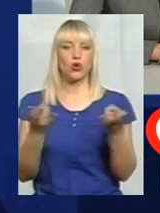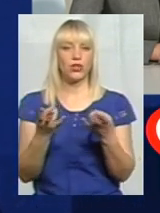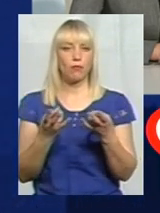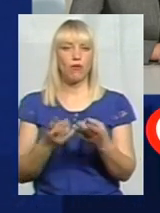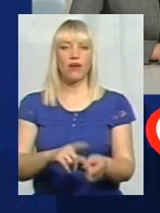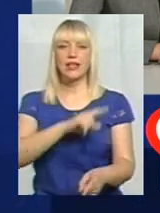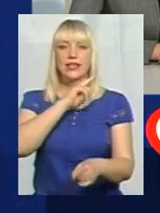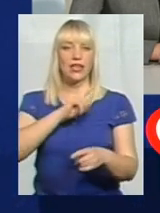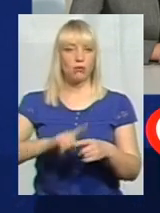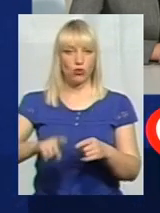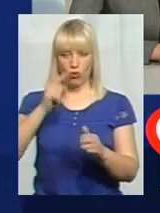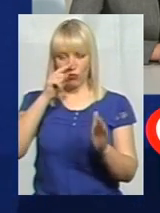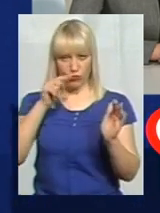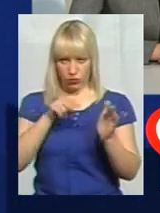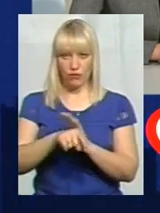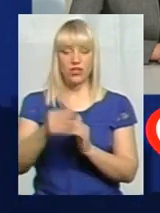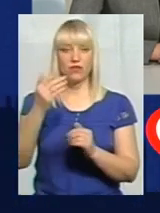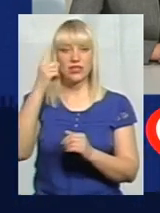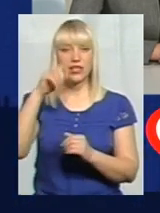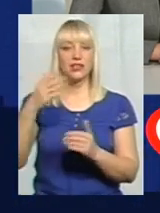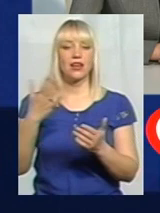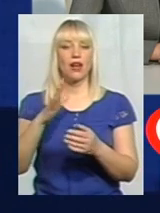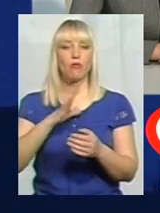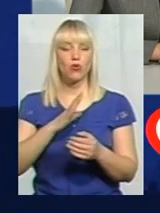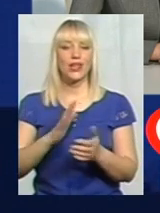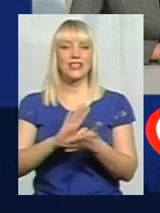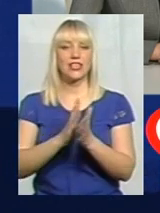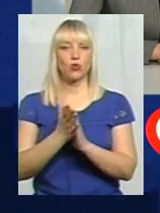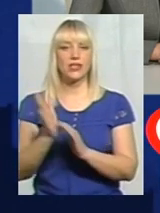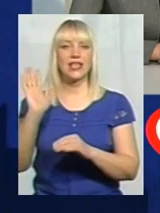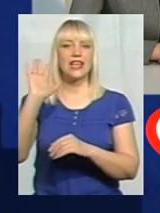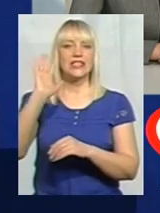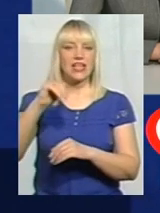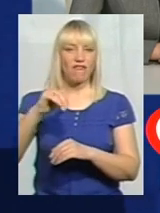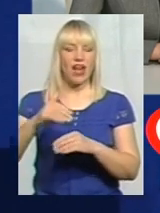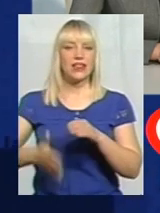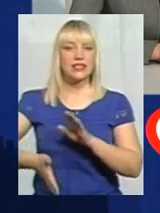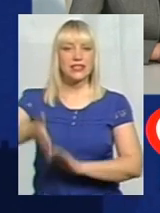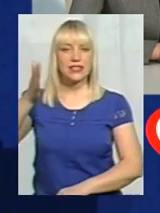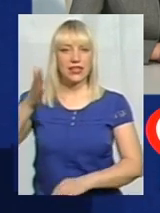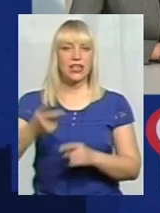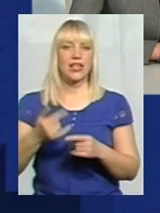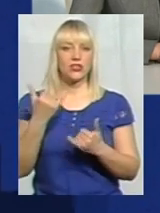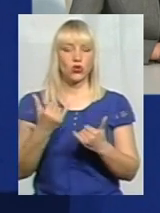термінового втручання, тому що ви знаєте, яка була ситуація з валом стіни, аварійний стан. На сьогоднішній день